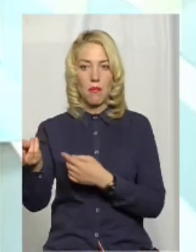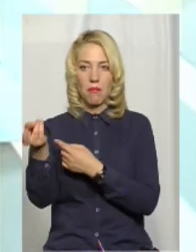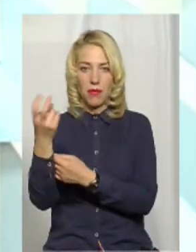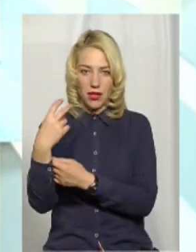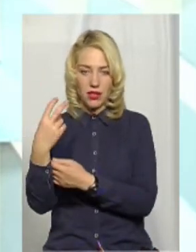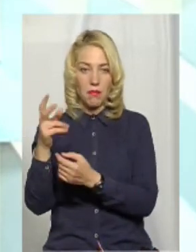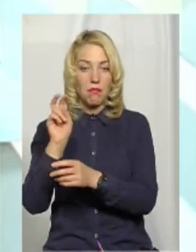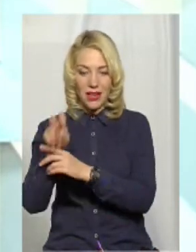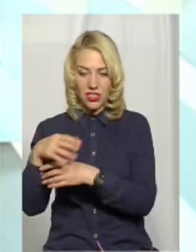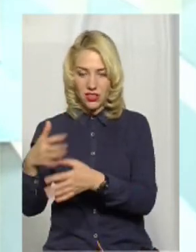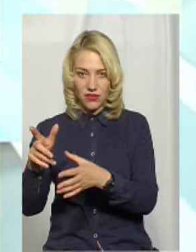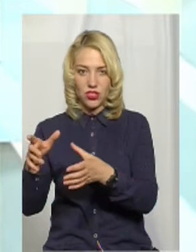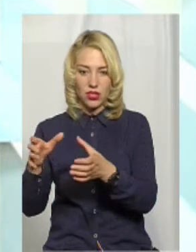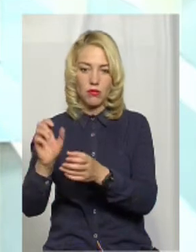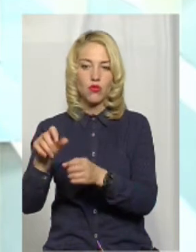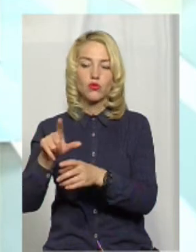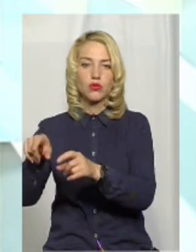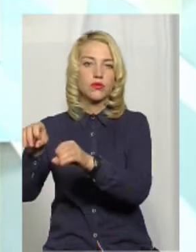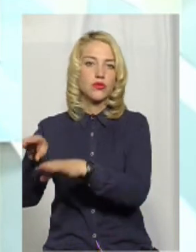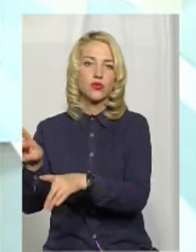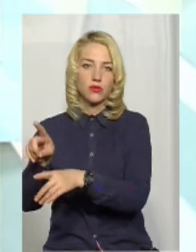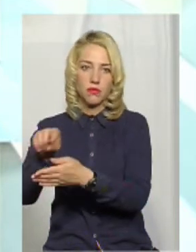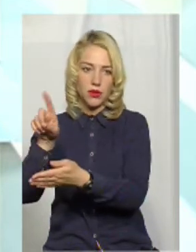прийшли вже, зрушать ці питання.